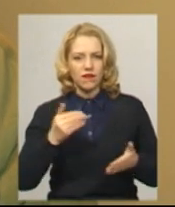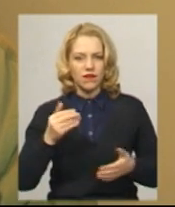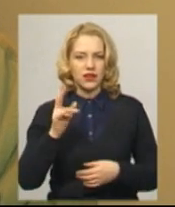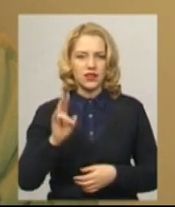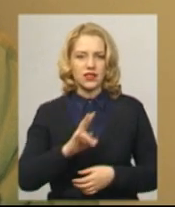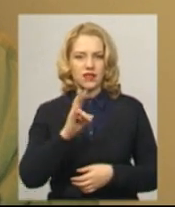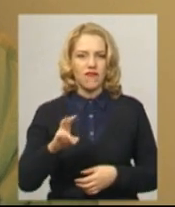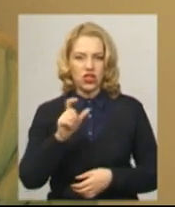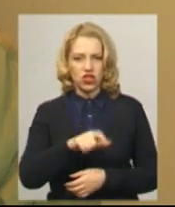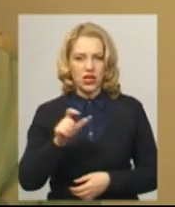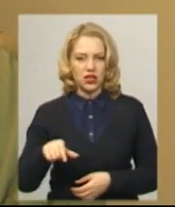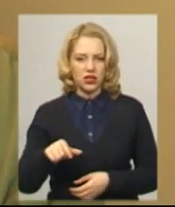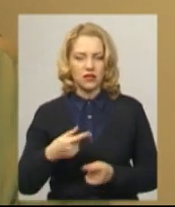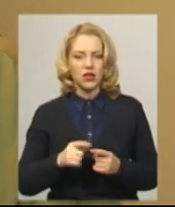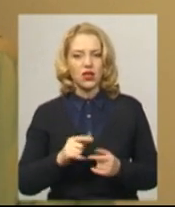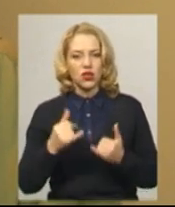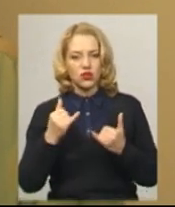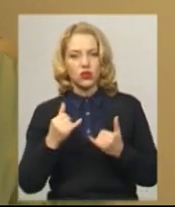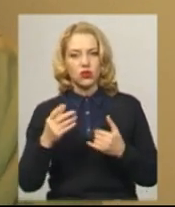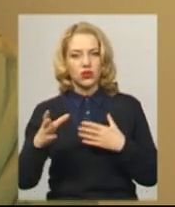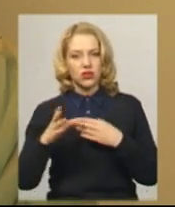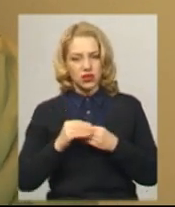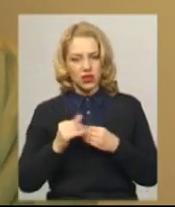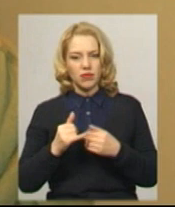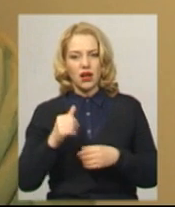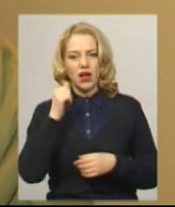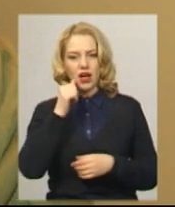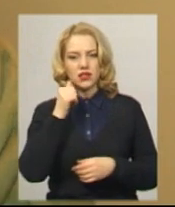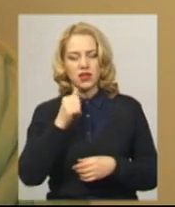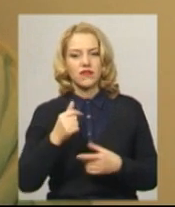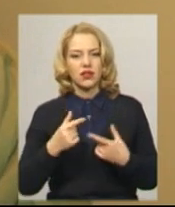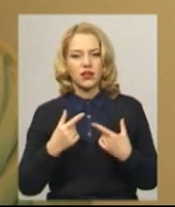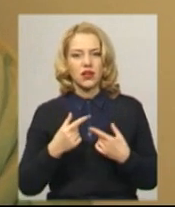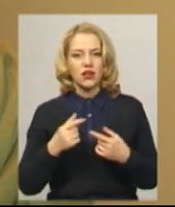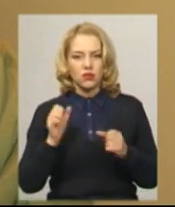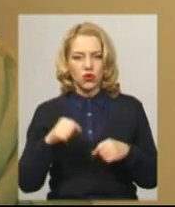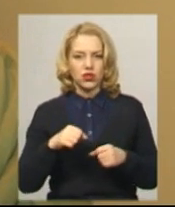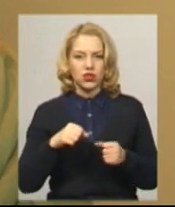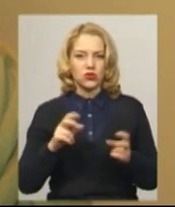сьогодні ті з ним, а завтра він може зустрітися обличчям зі смертю.